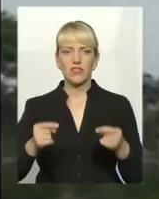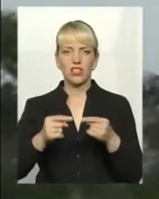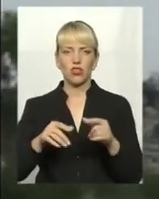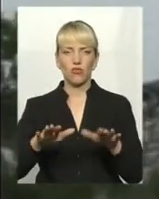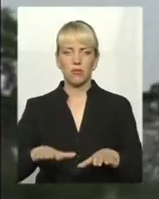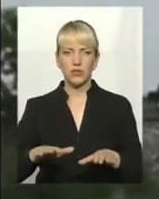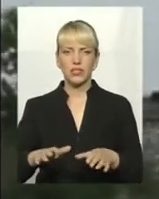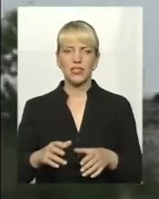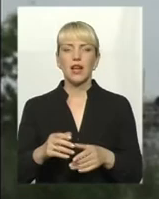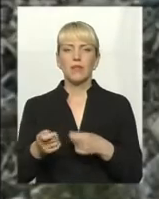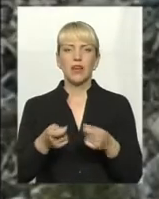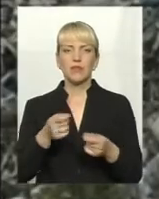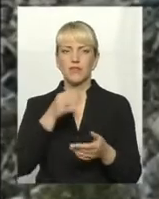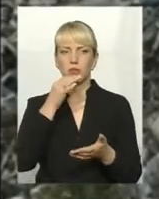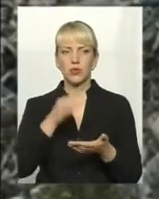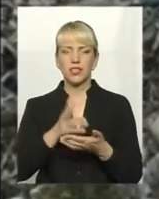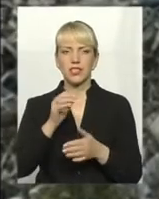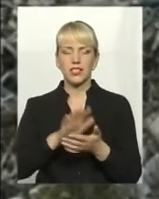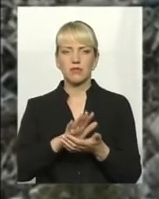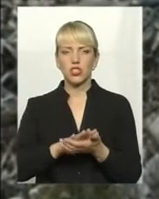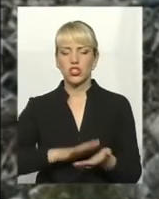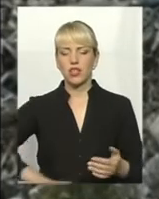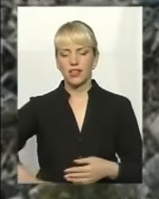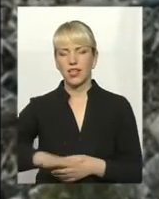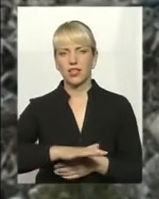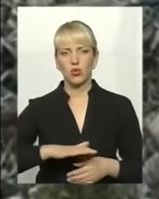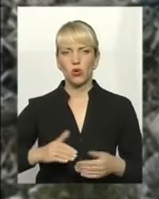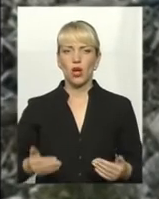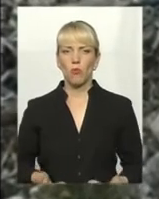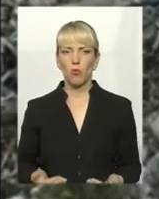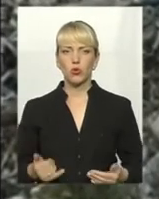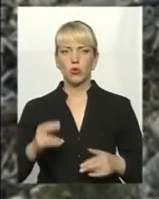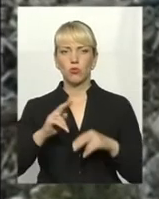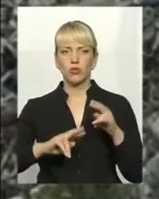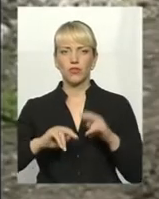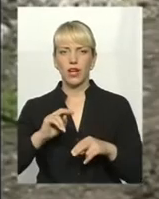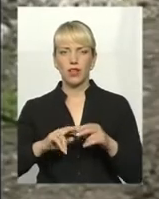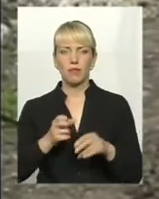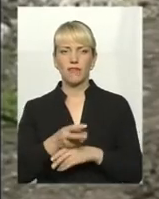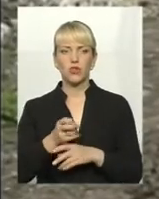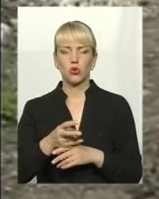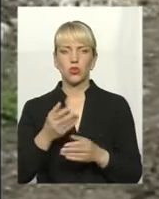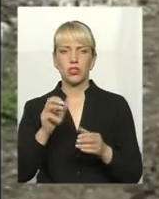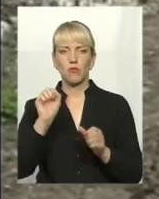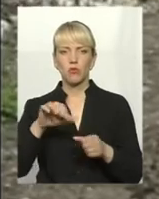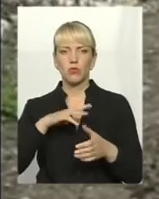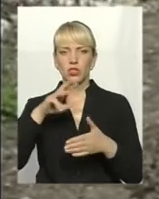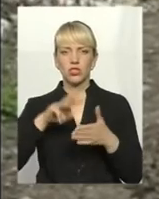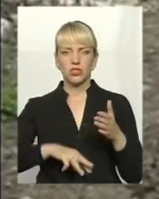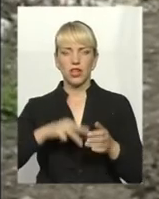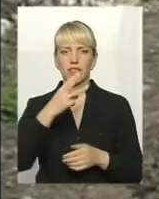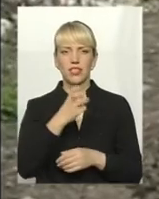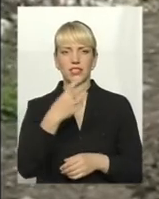адміністративну відповідальність. Засмічення територій побутовими та будівельними відходами тягне за собою штраф у розмірі від